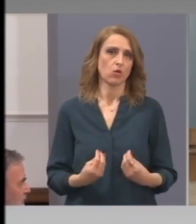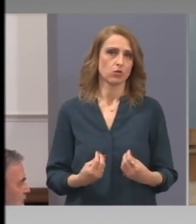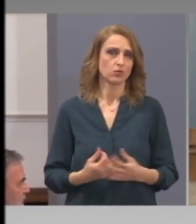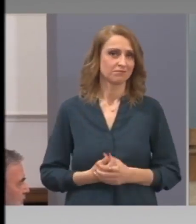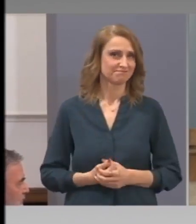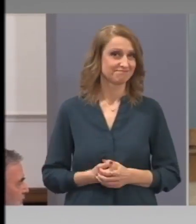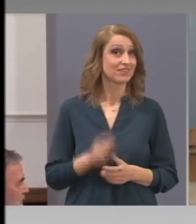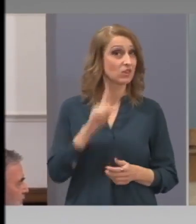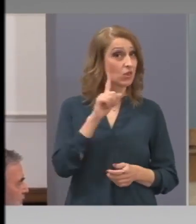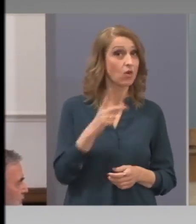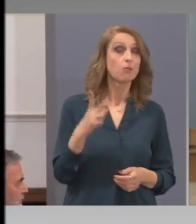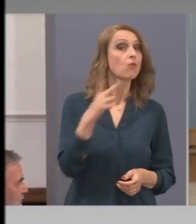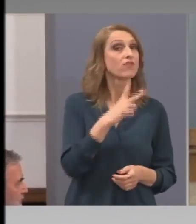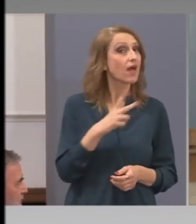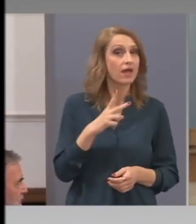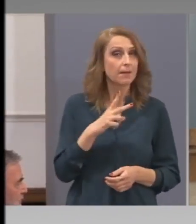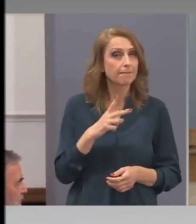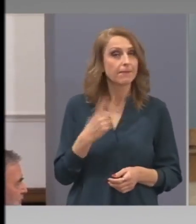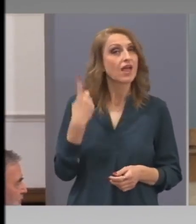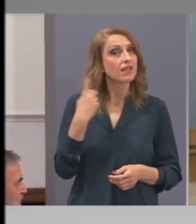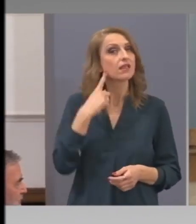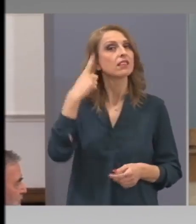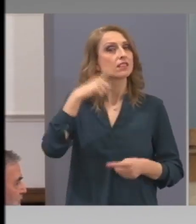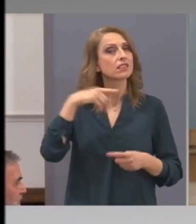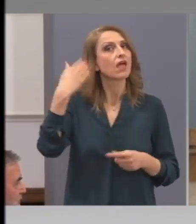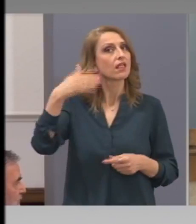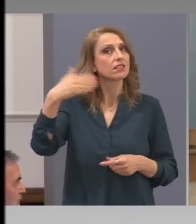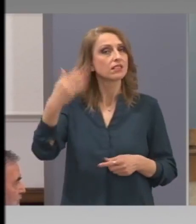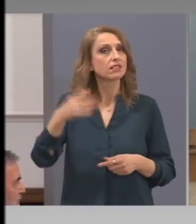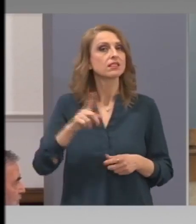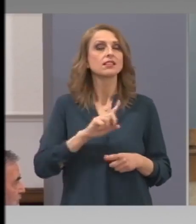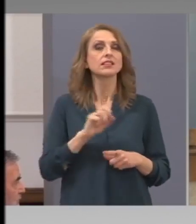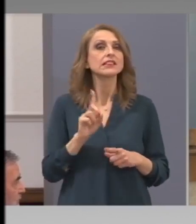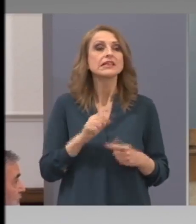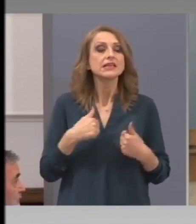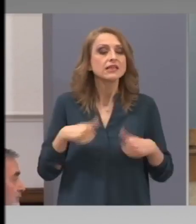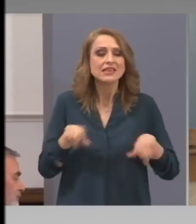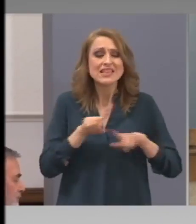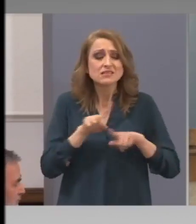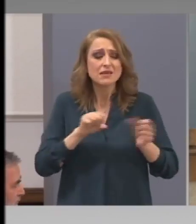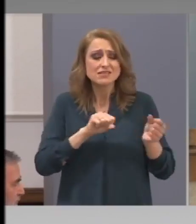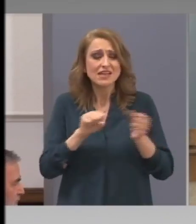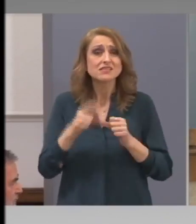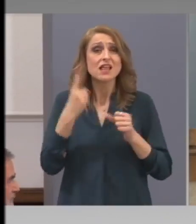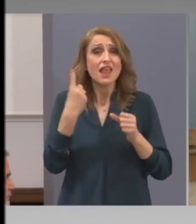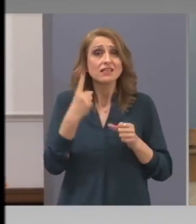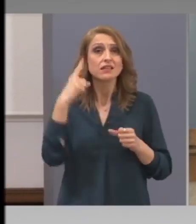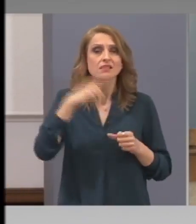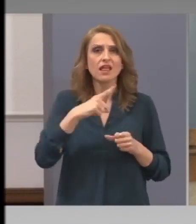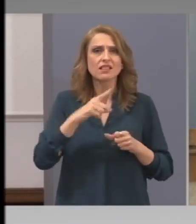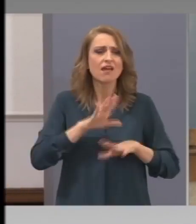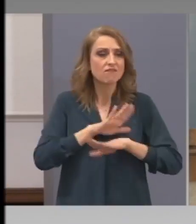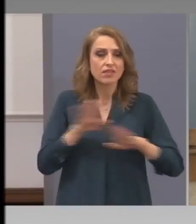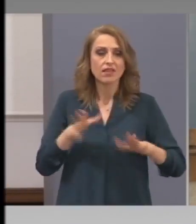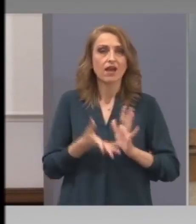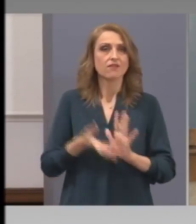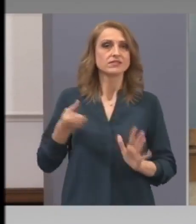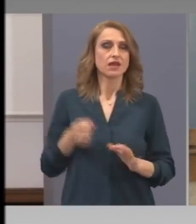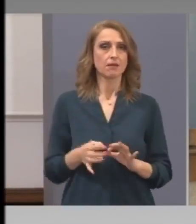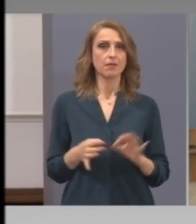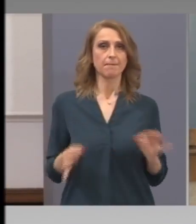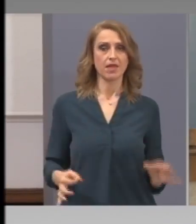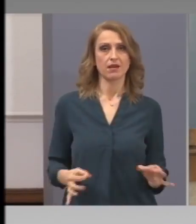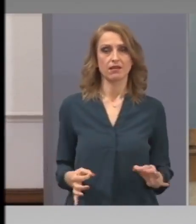Но повтарям, един ден не сме закъснели и с мерките. Един ден. Защото днес влезе закона.